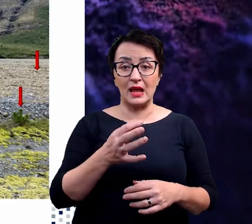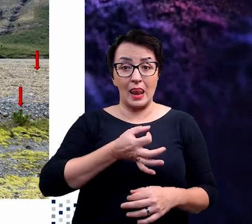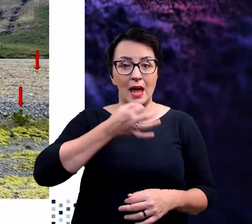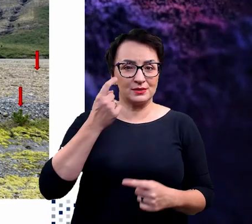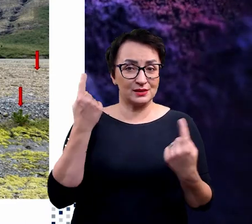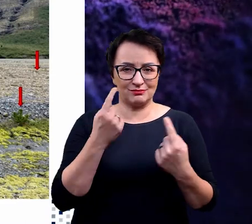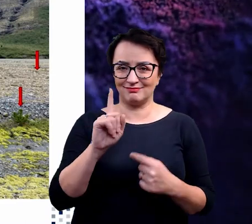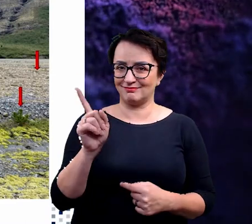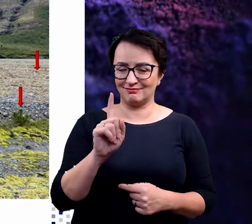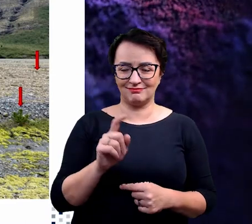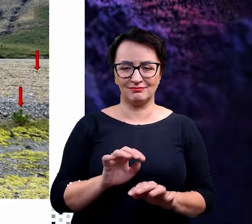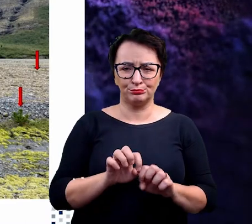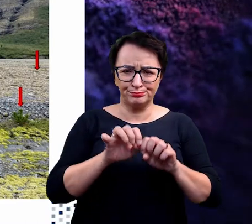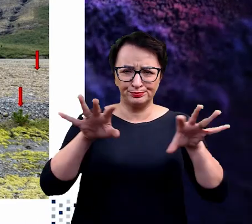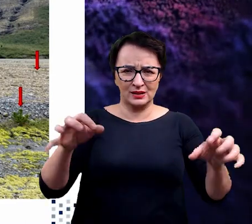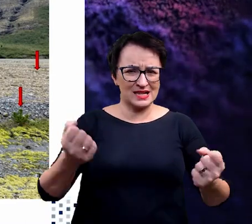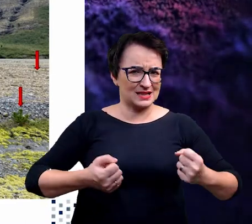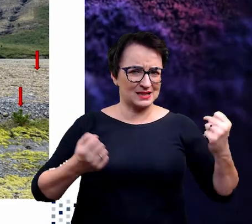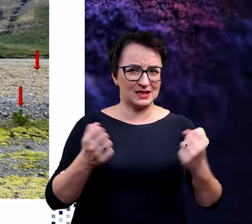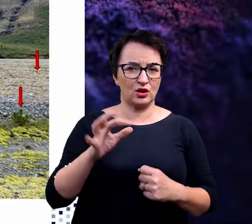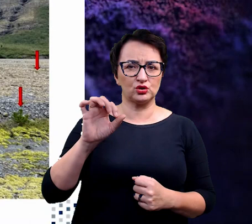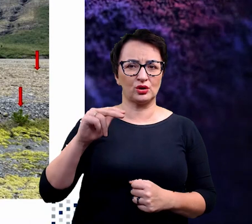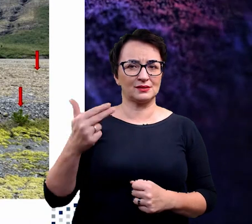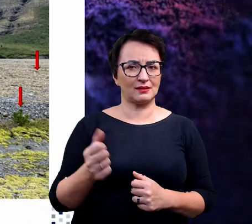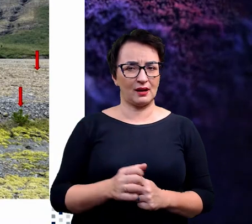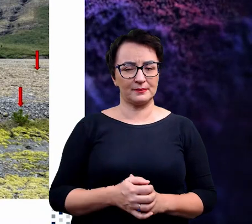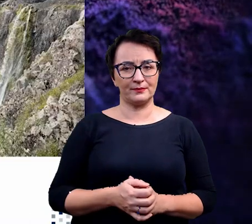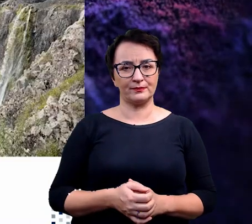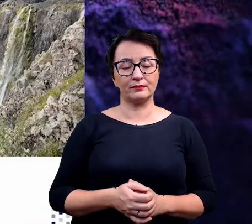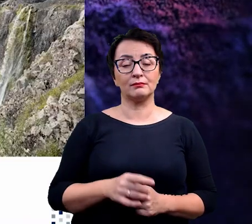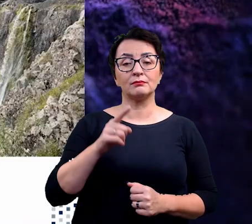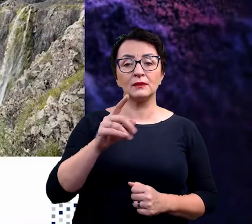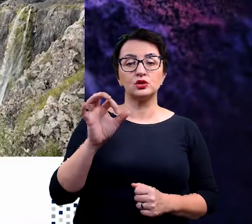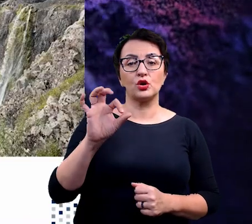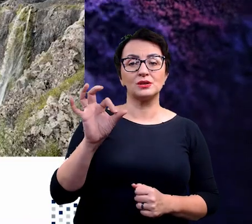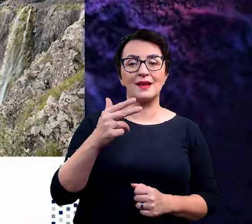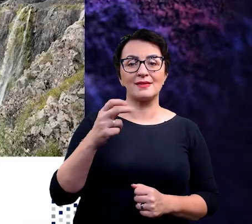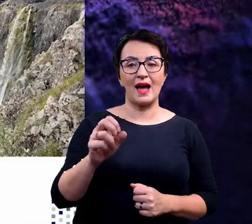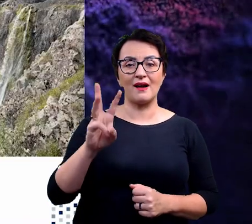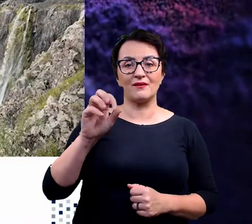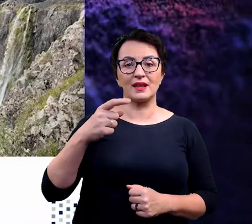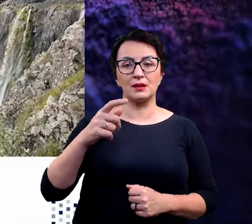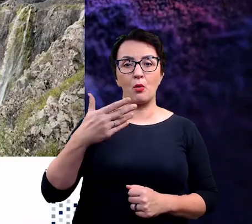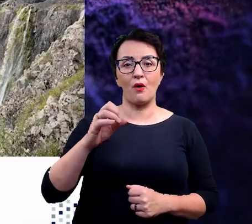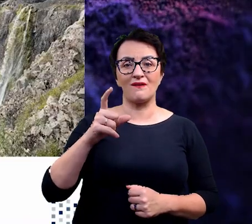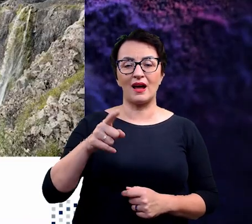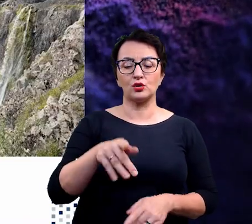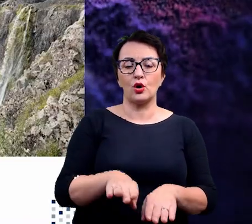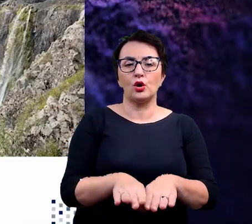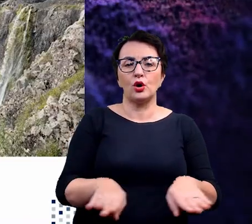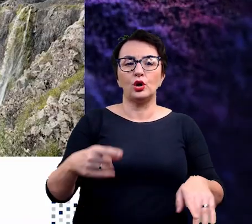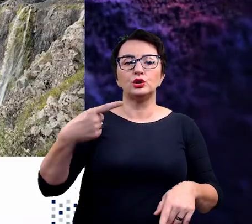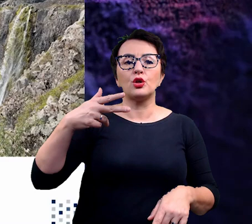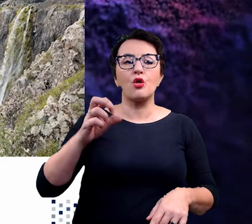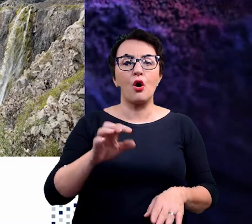Kolonizacja sosny przebiega tutaj też bardzo, bardzo żywiołowo. Sosna wydmowa nie rozprzestrzenia się tylko po dnie doliny. Zajmuje dosłownie każdą